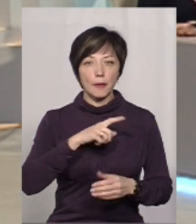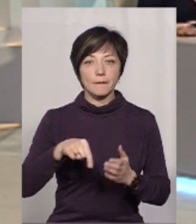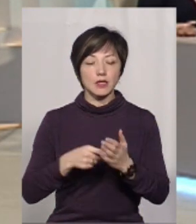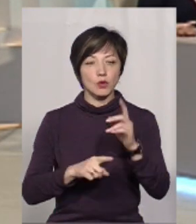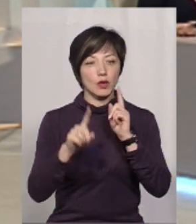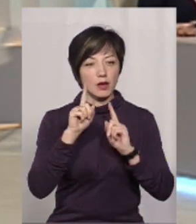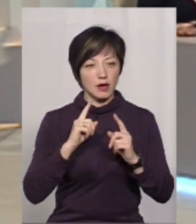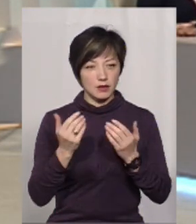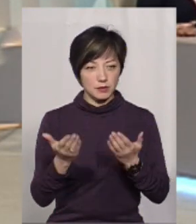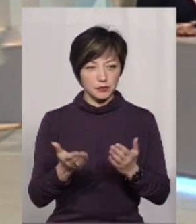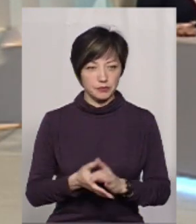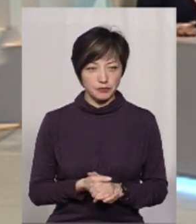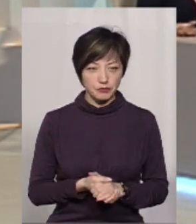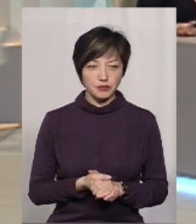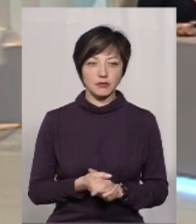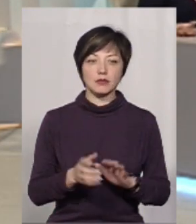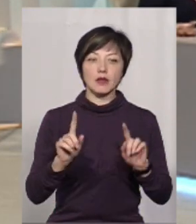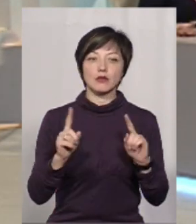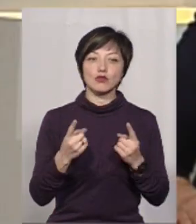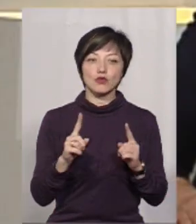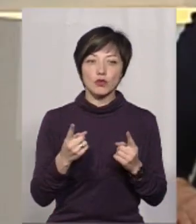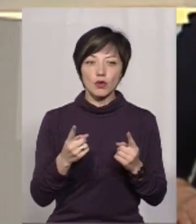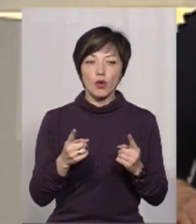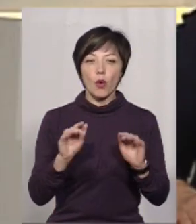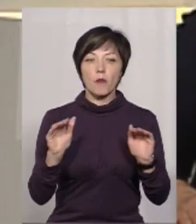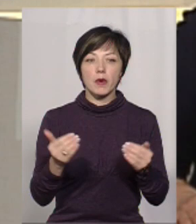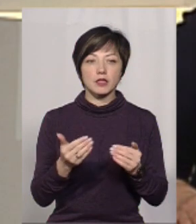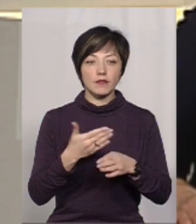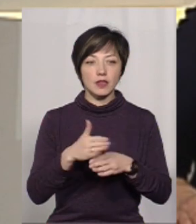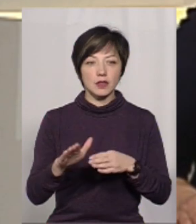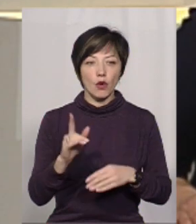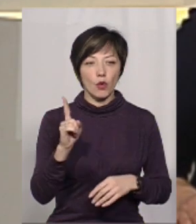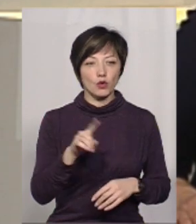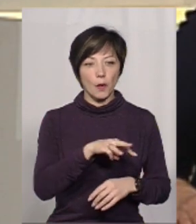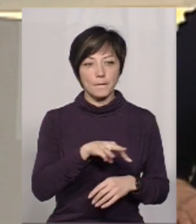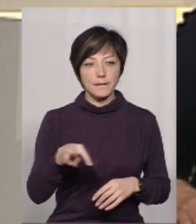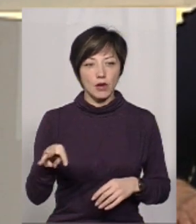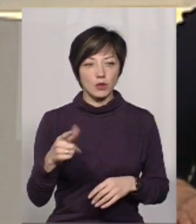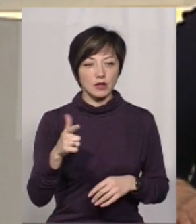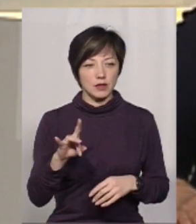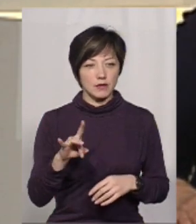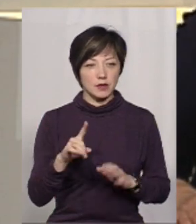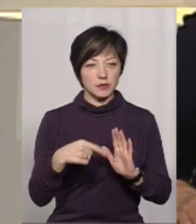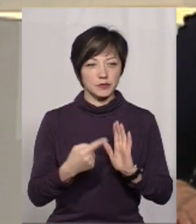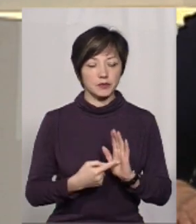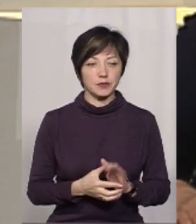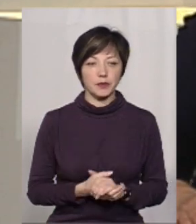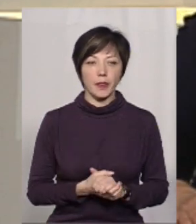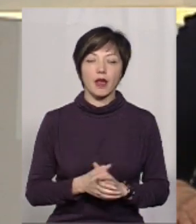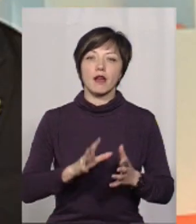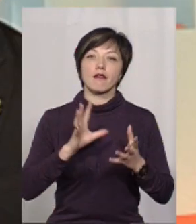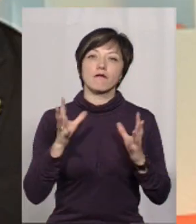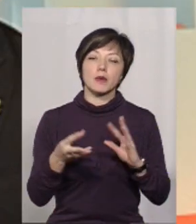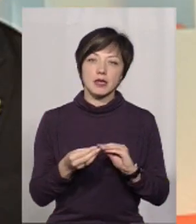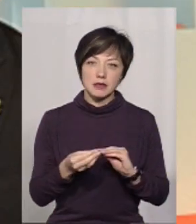Хмельницької міської ради. Чому обмежилися виділенням 1 мільйона гривень? Ну, в